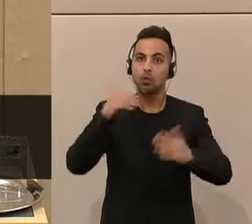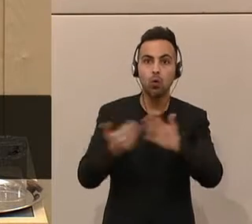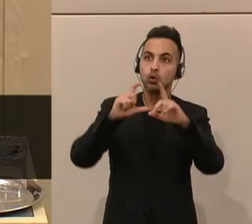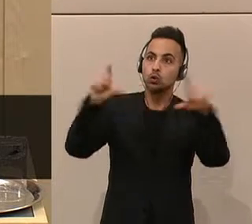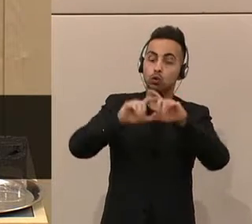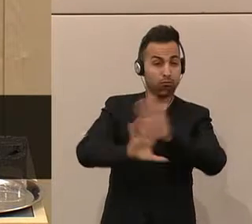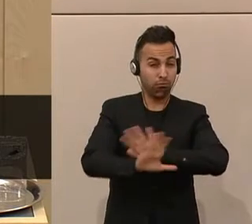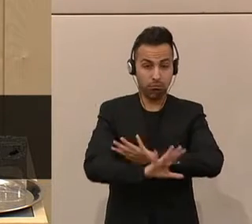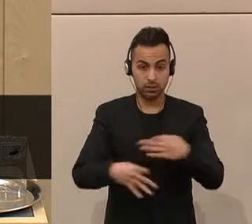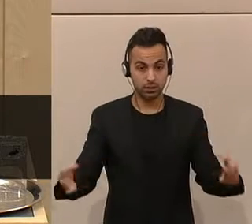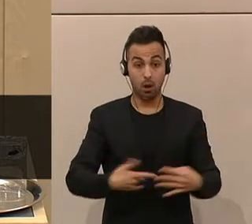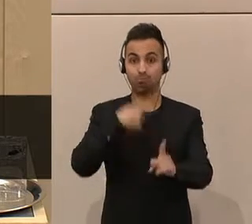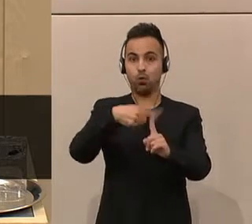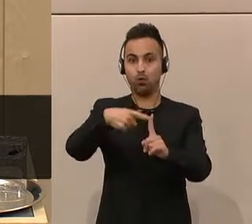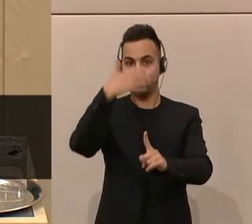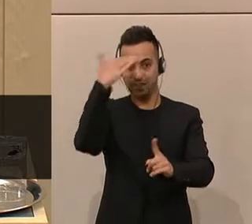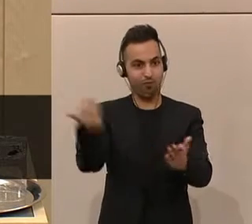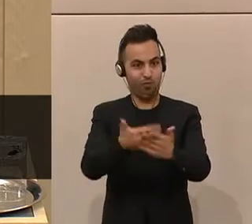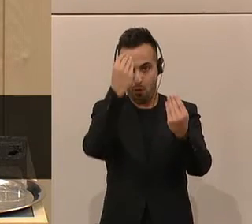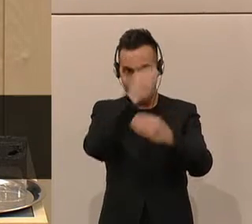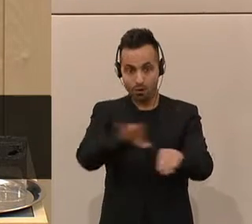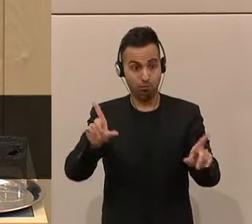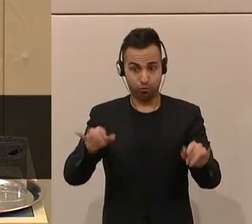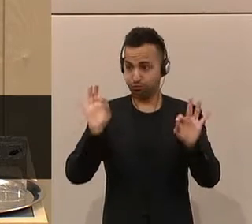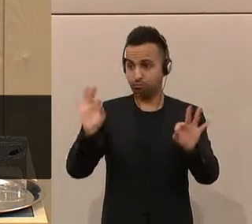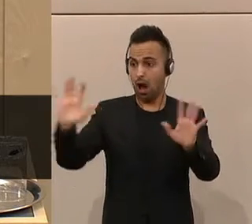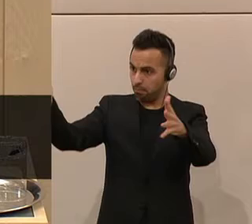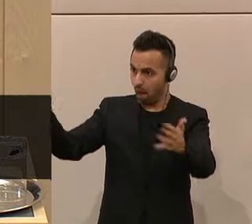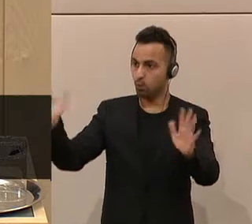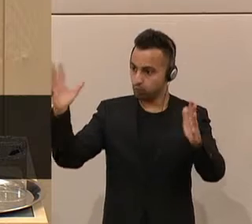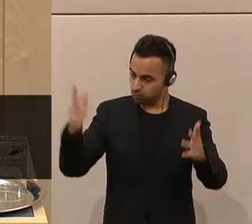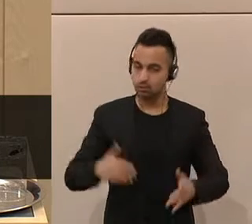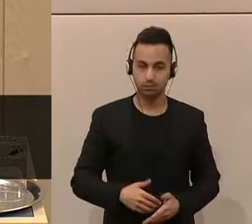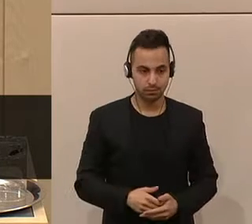Und das ist die positive Nachricht und es verdient durchaus einen Applaus.